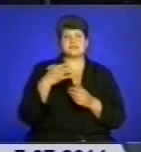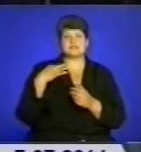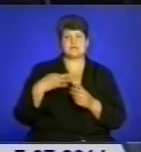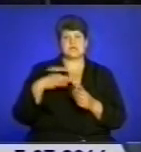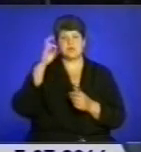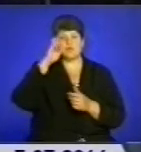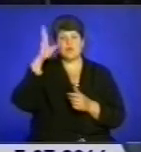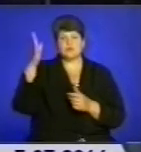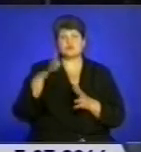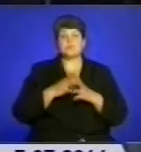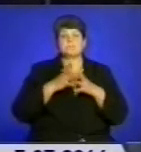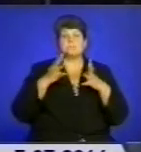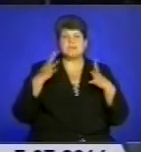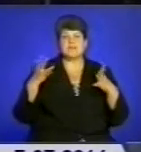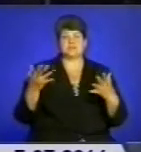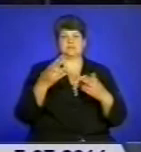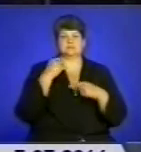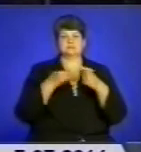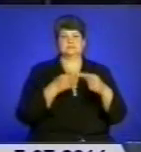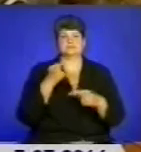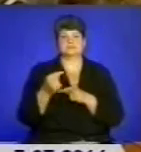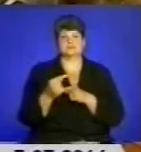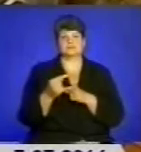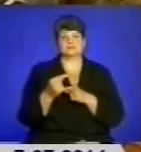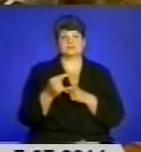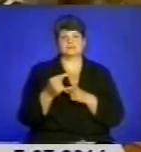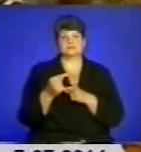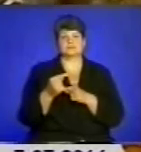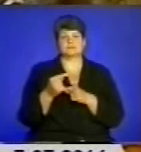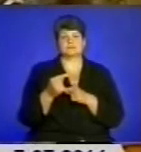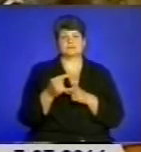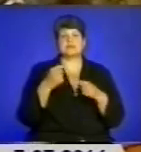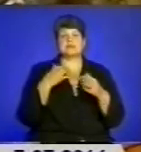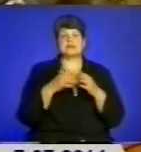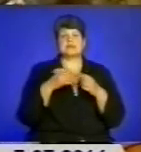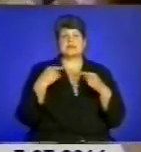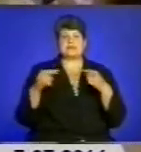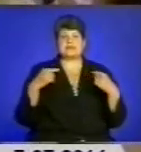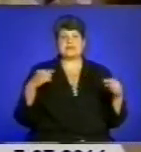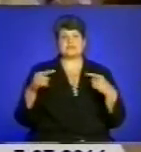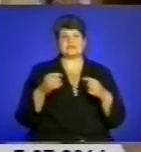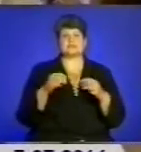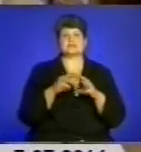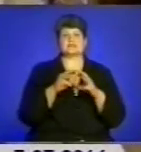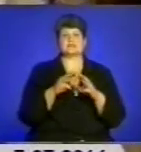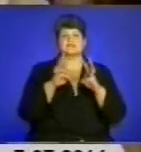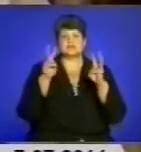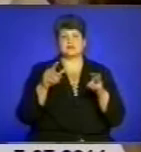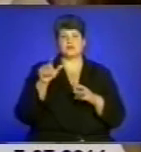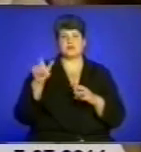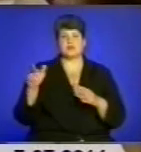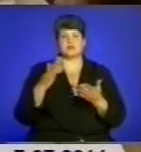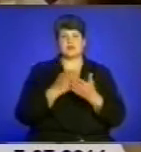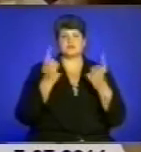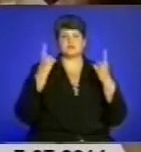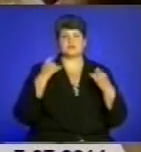традиції цього свята у сюжеті Ірини Демчук. Серед інших святих Іван Хреститель має найбільшу пошану протягом церковного